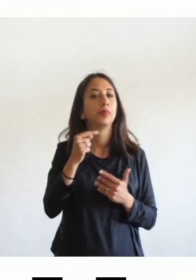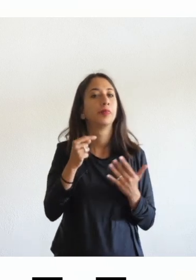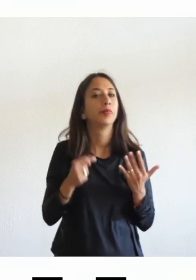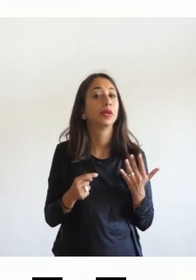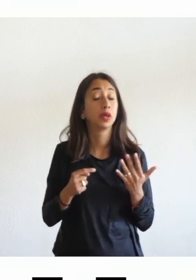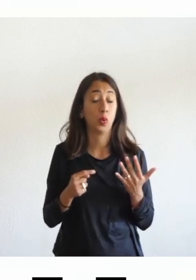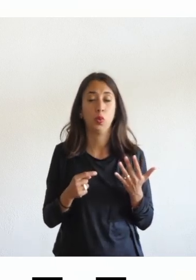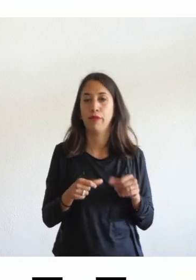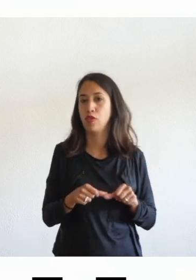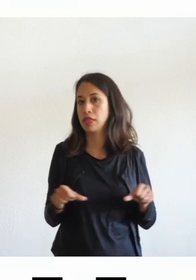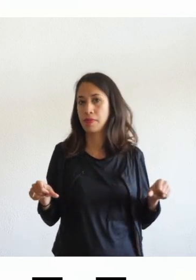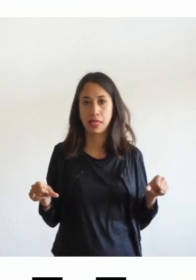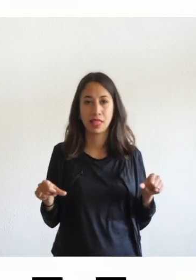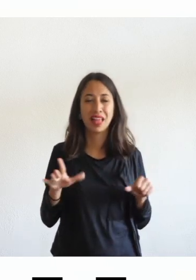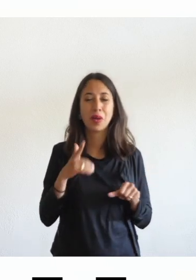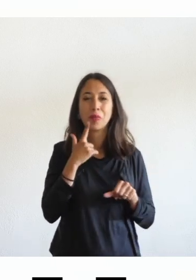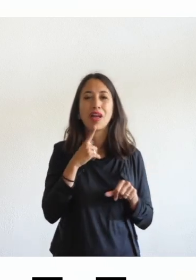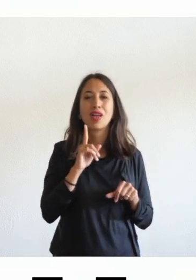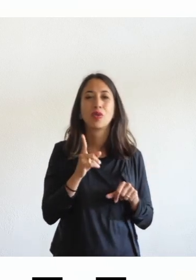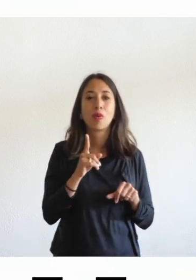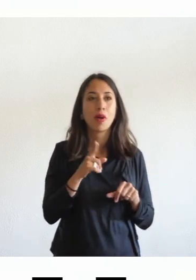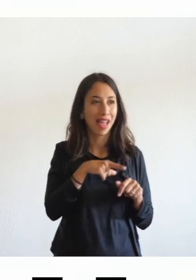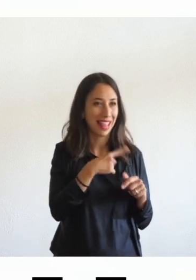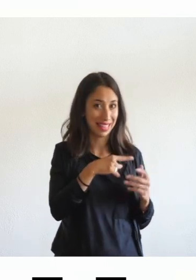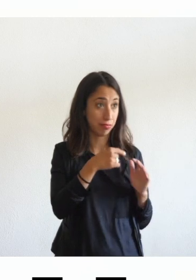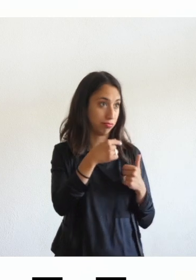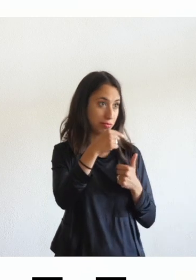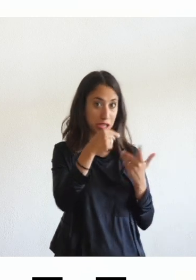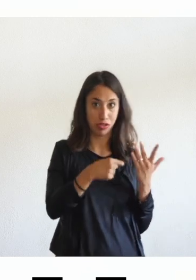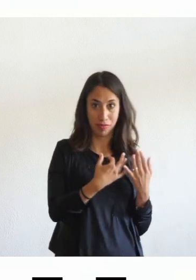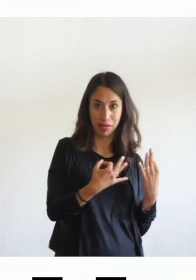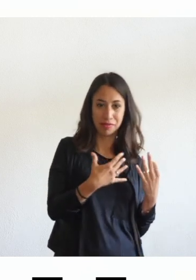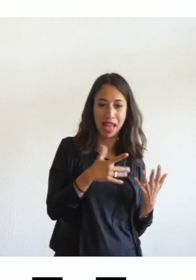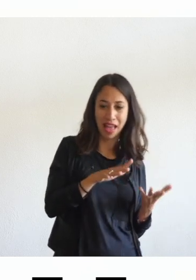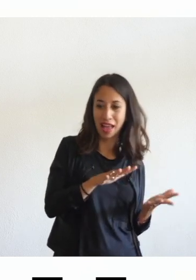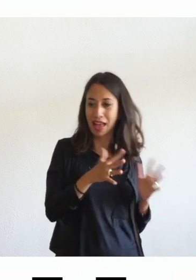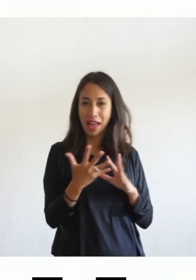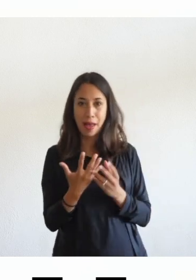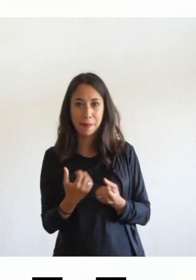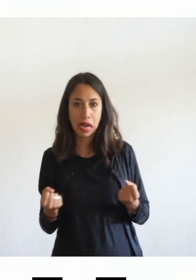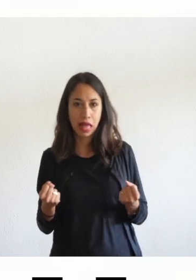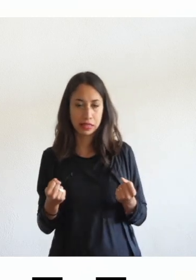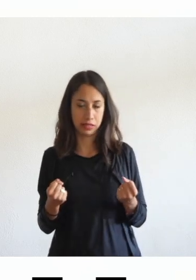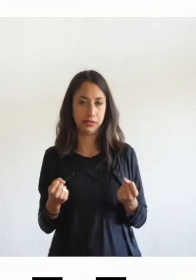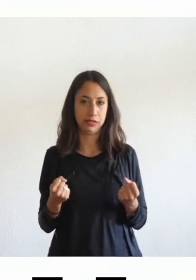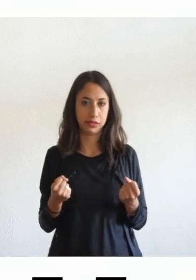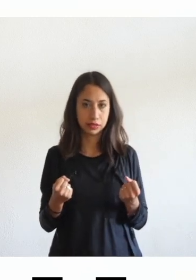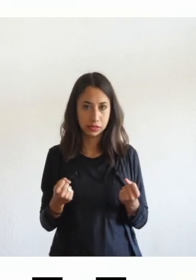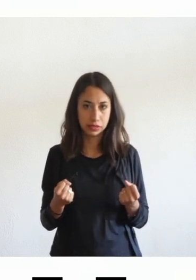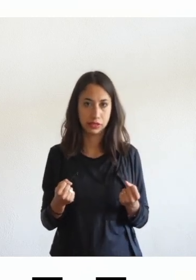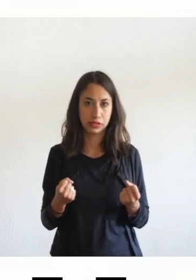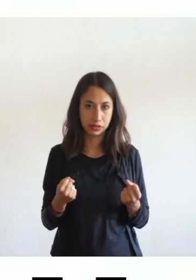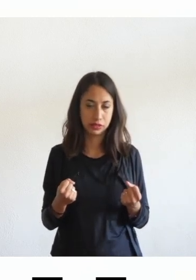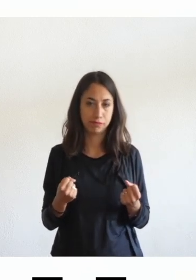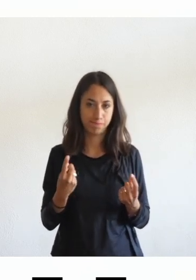fondamentali peccato però che l'applicazione è dobbiamo tutti fare qualche cosa